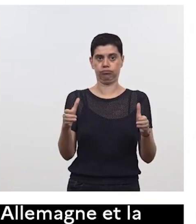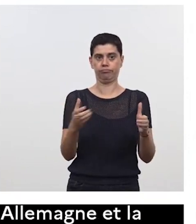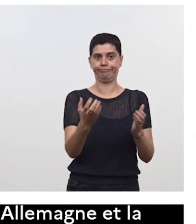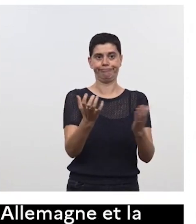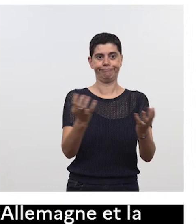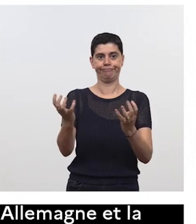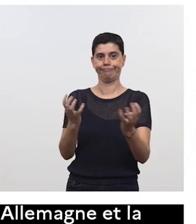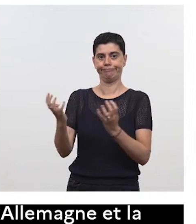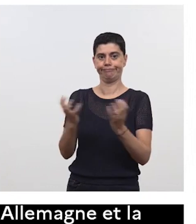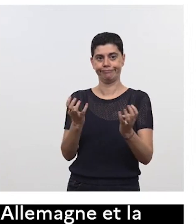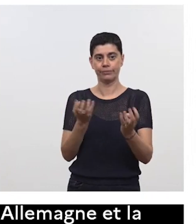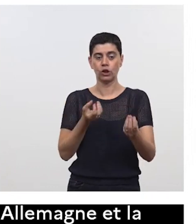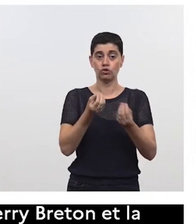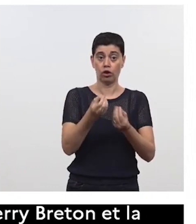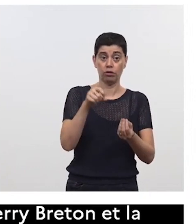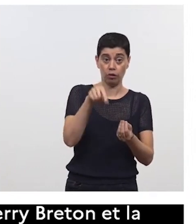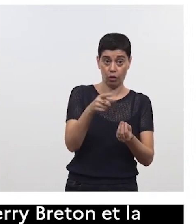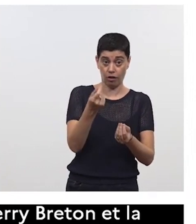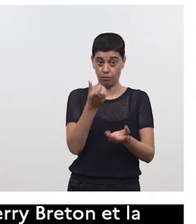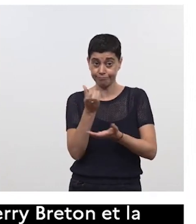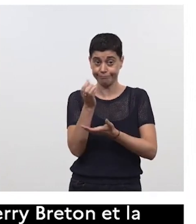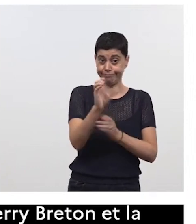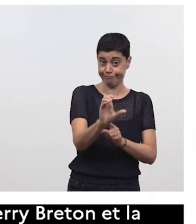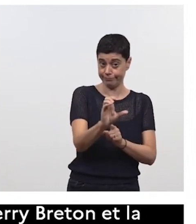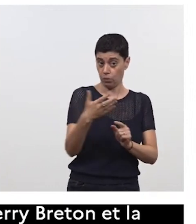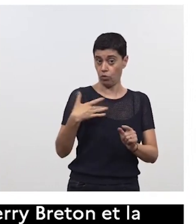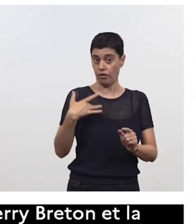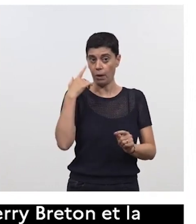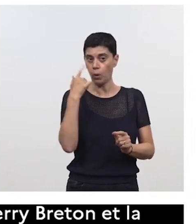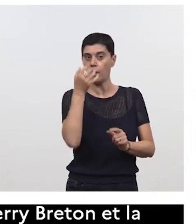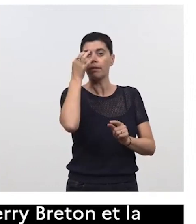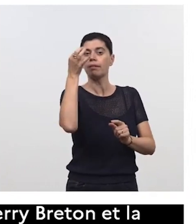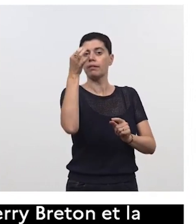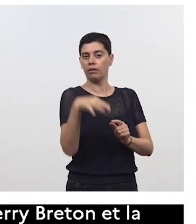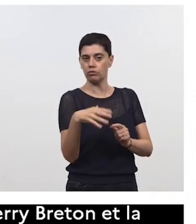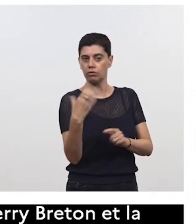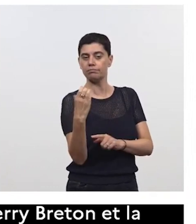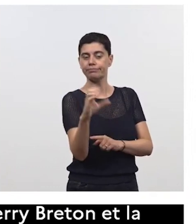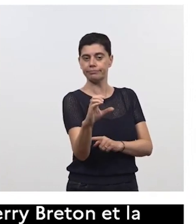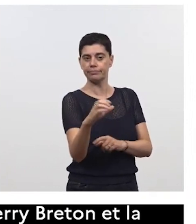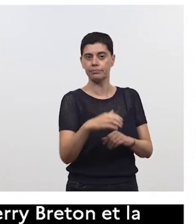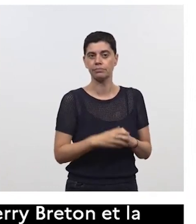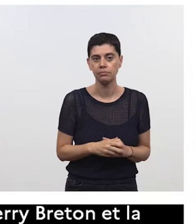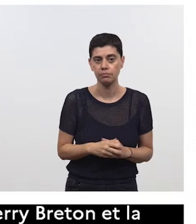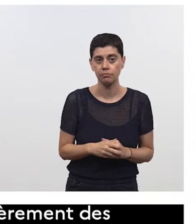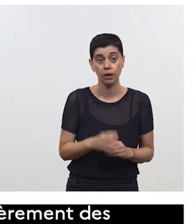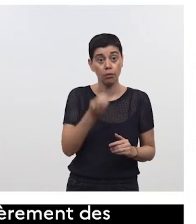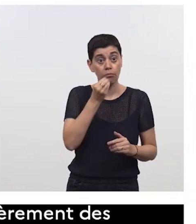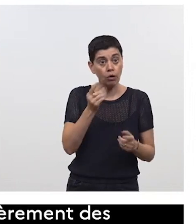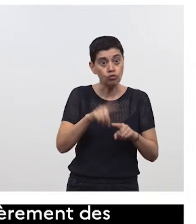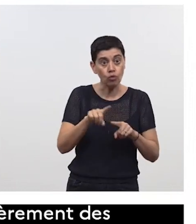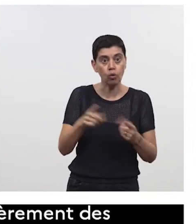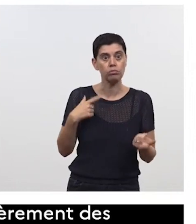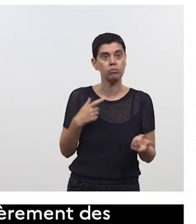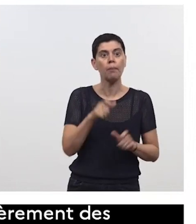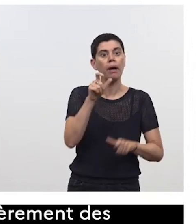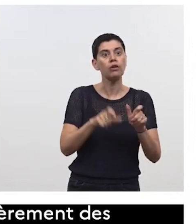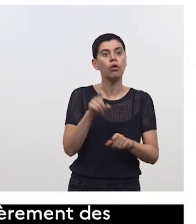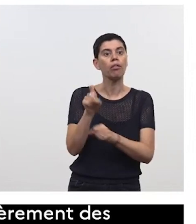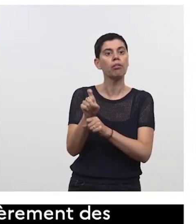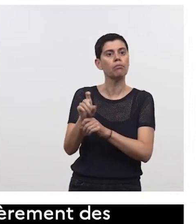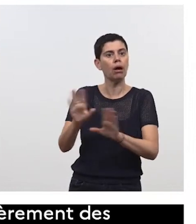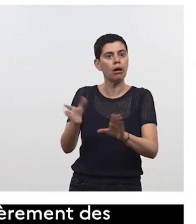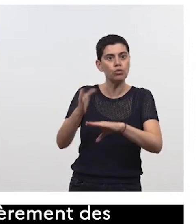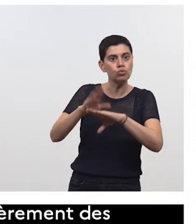financer de l'innovation. Bon, et ça, c'est une bonne chose. Suffisamment de personnes critiquent l'Europe pour ne pas saluer quand un commissaire